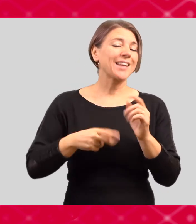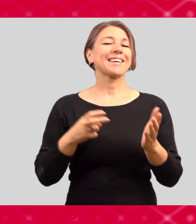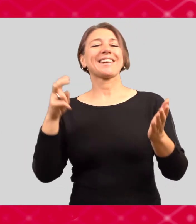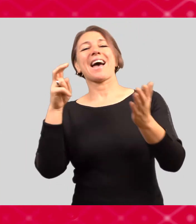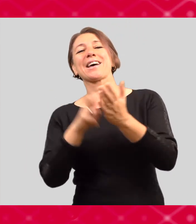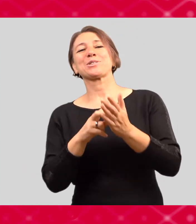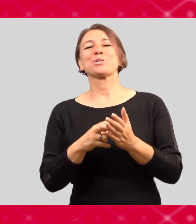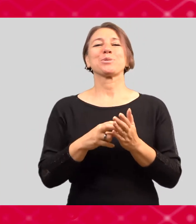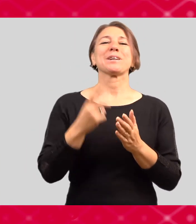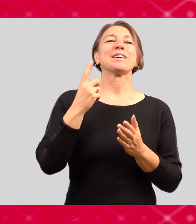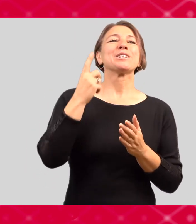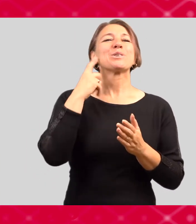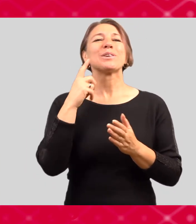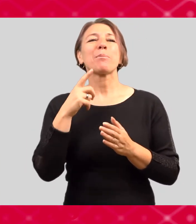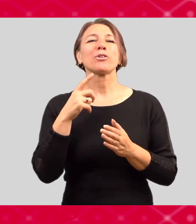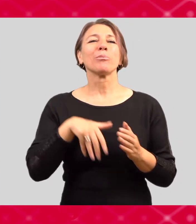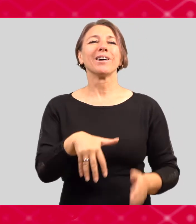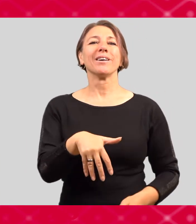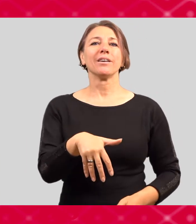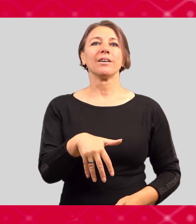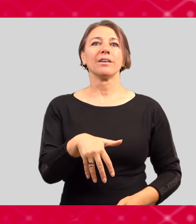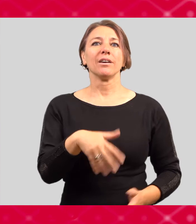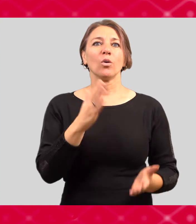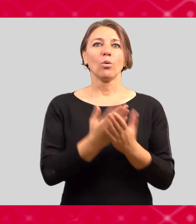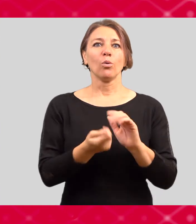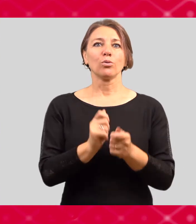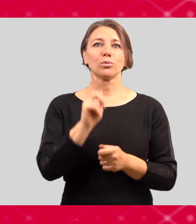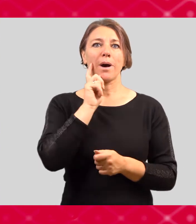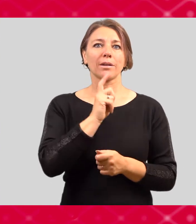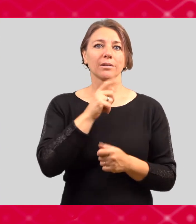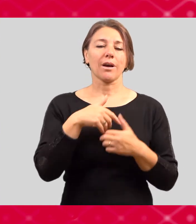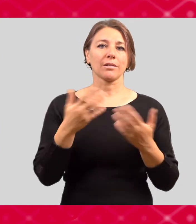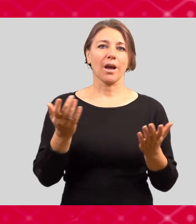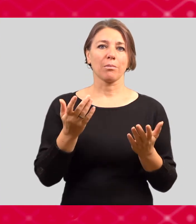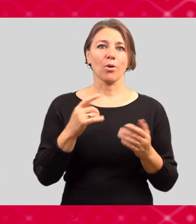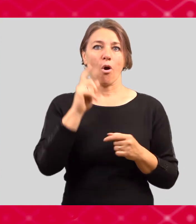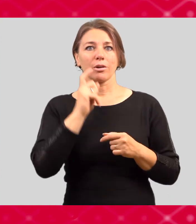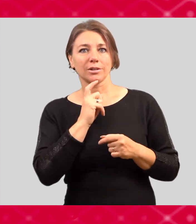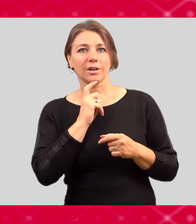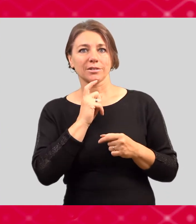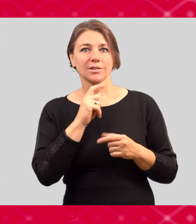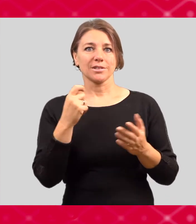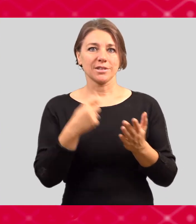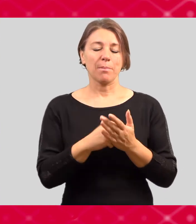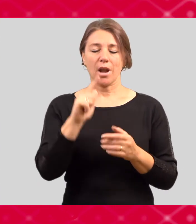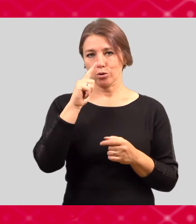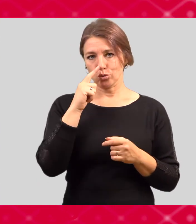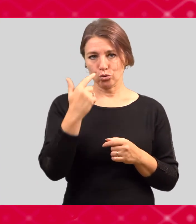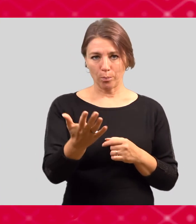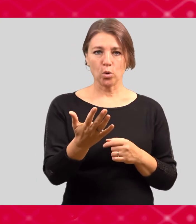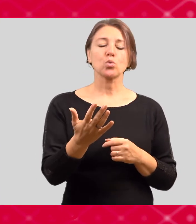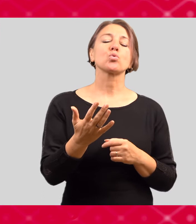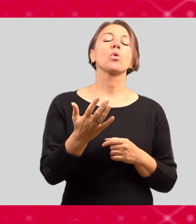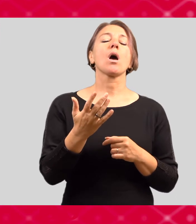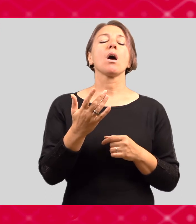během studia, že vás tato šťastná událost potká. Pak bych vám doporučovala zaevidovat se do uznané doby